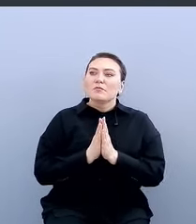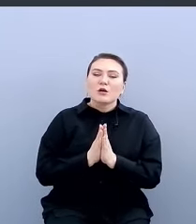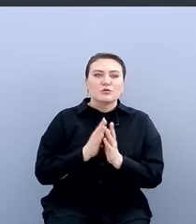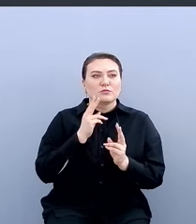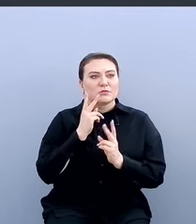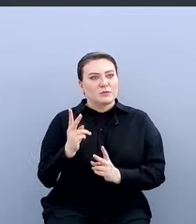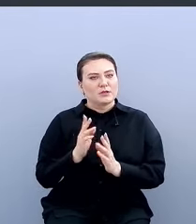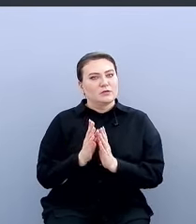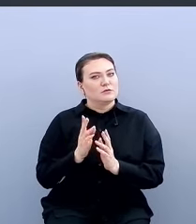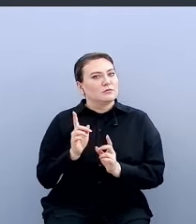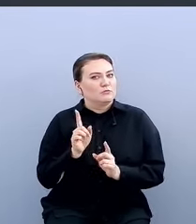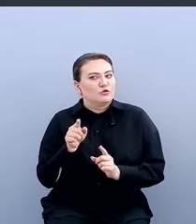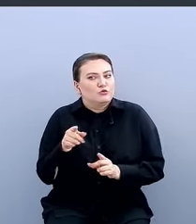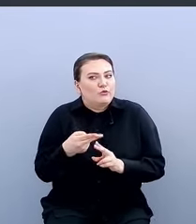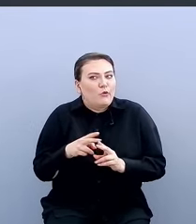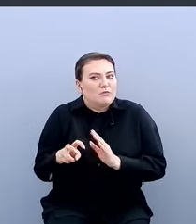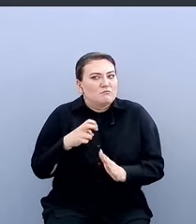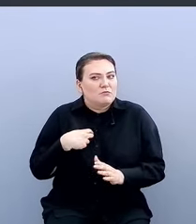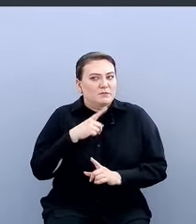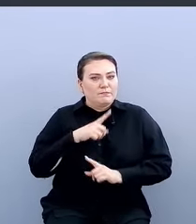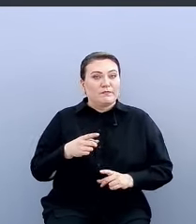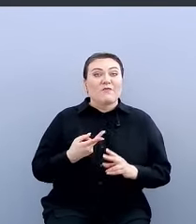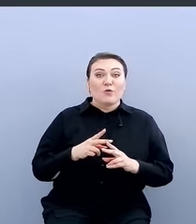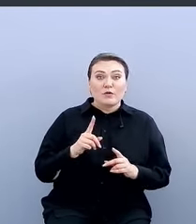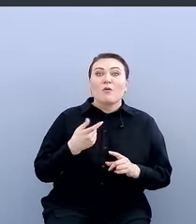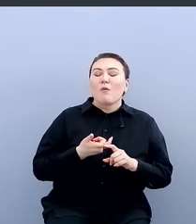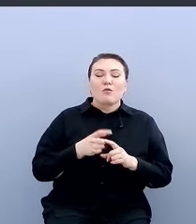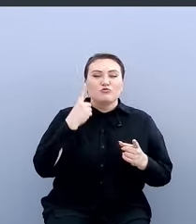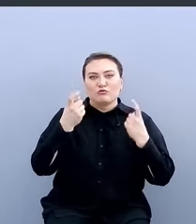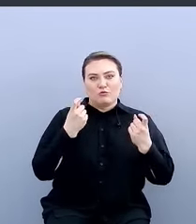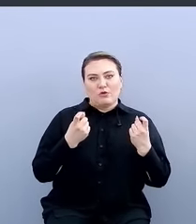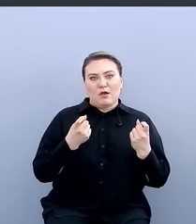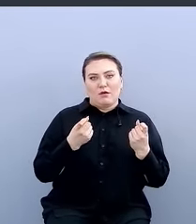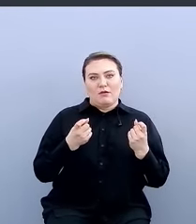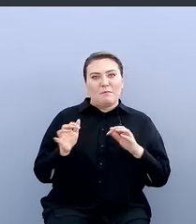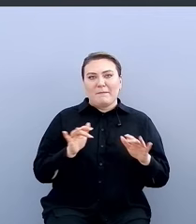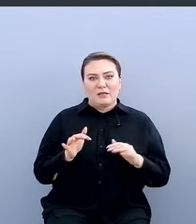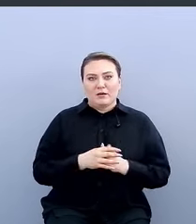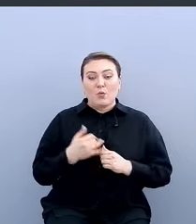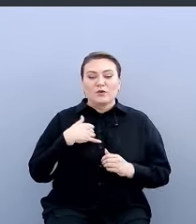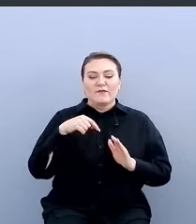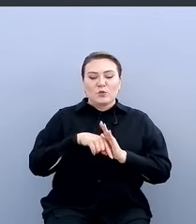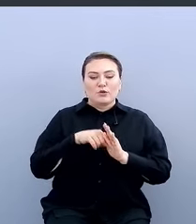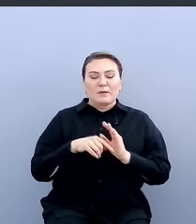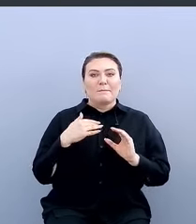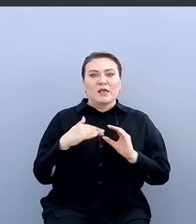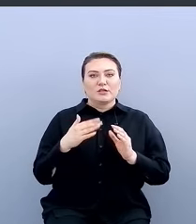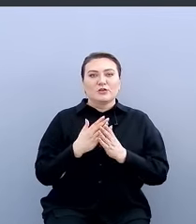пожалуйста. Вот это очень крутая метрика. У нас, например, в внутреннем мессенджере есть чат,